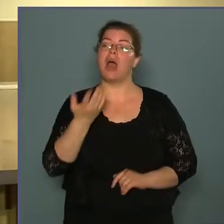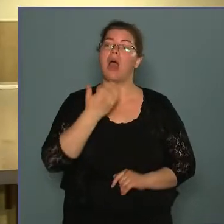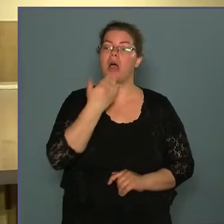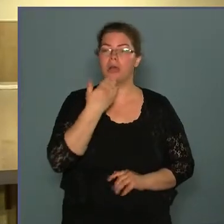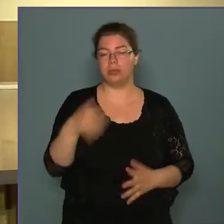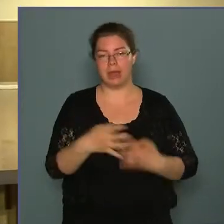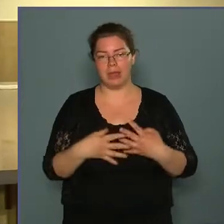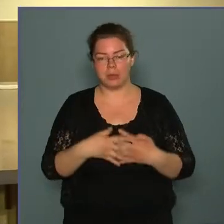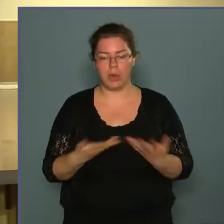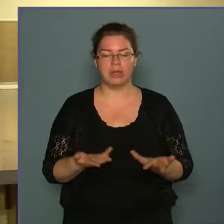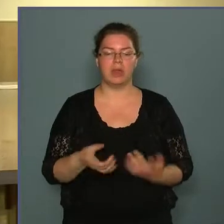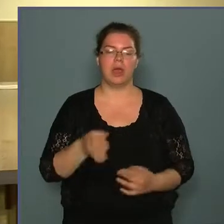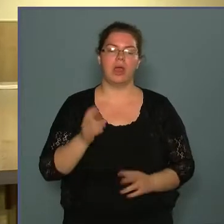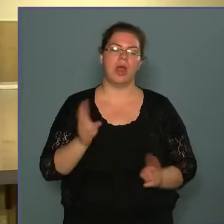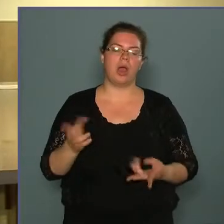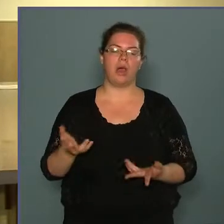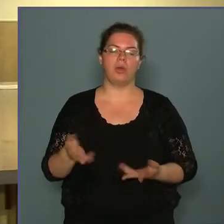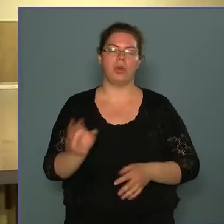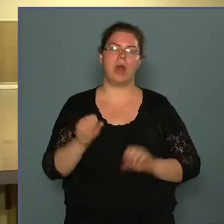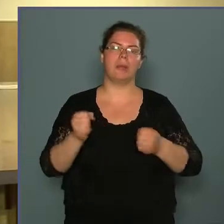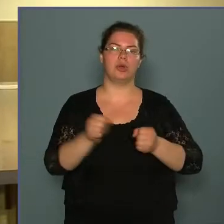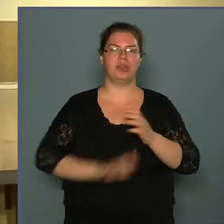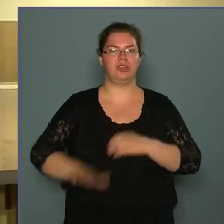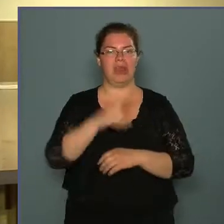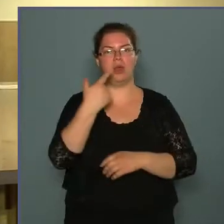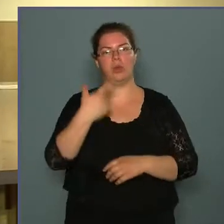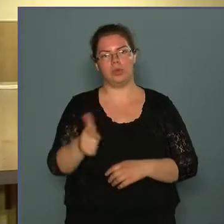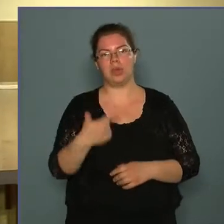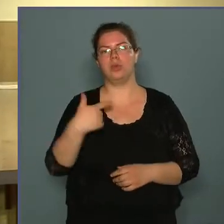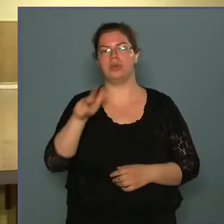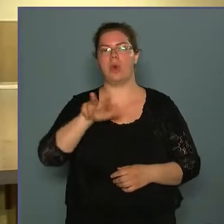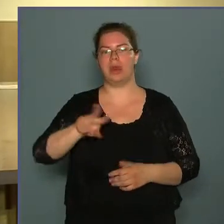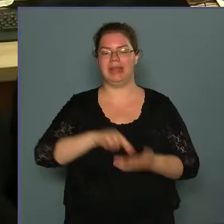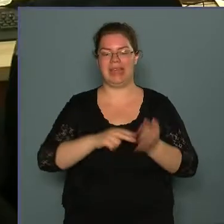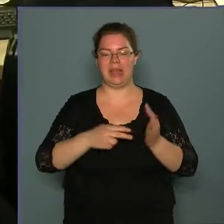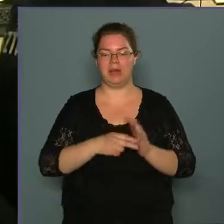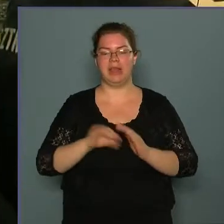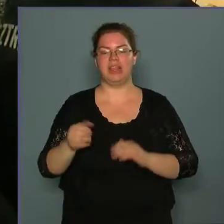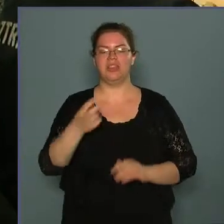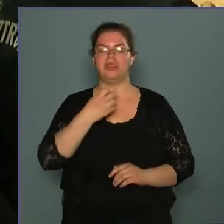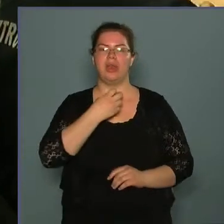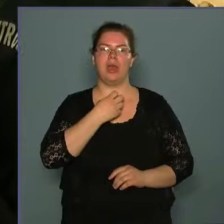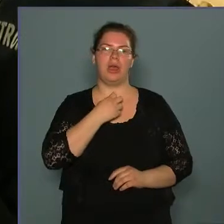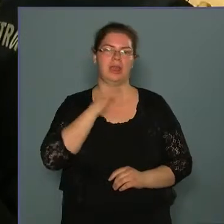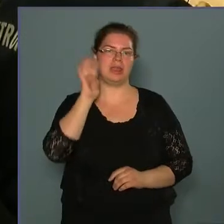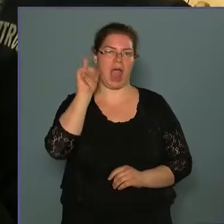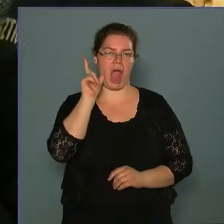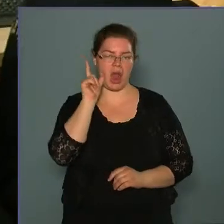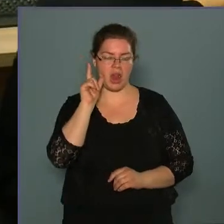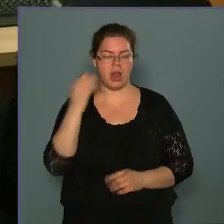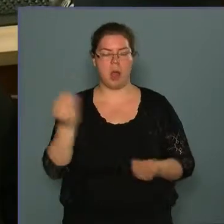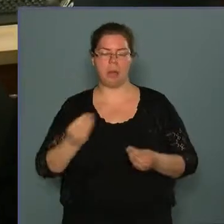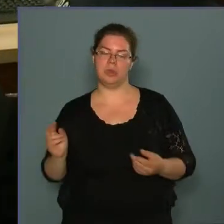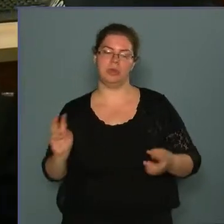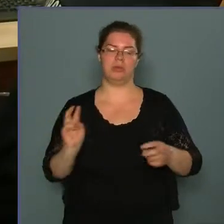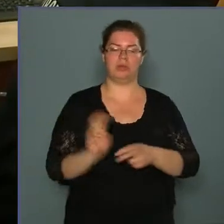szűkíteni, akkor a működési területünk 20. kerület, 23. kerület, illetve gyál, ami még